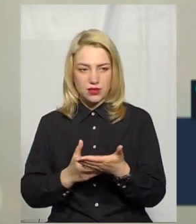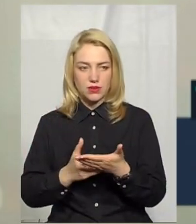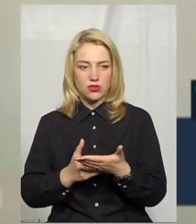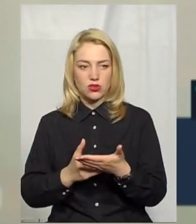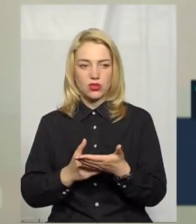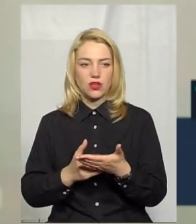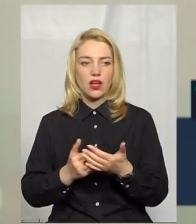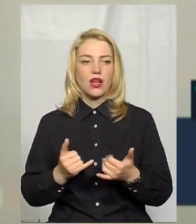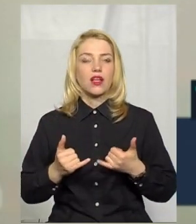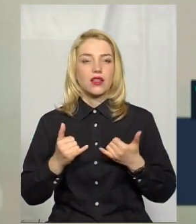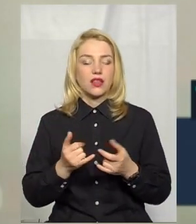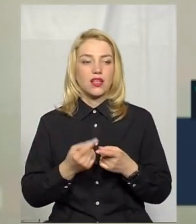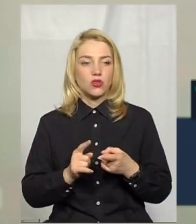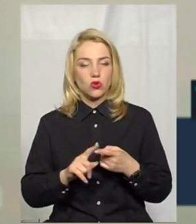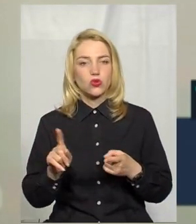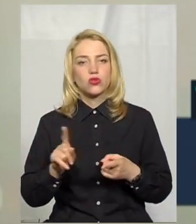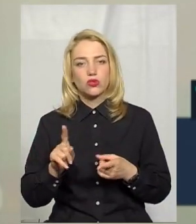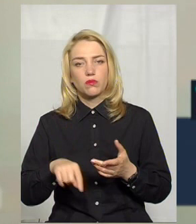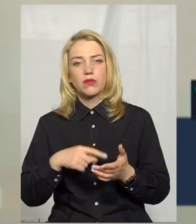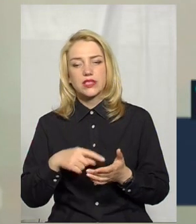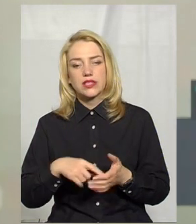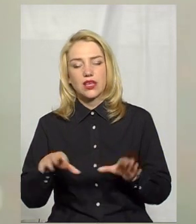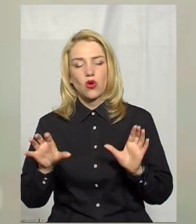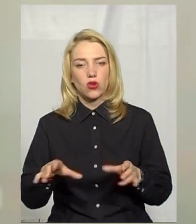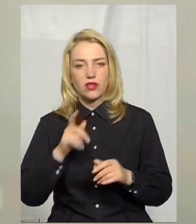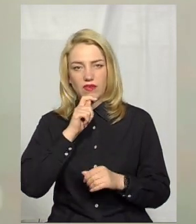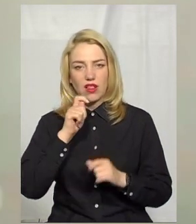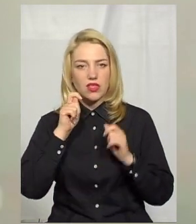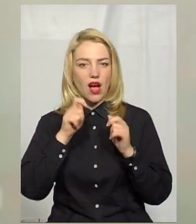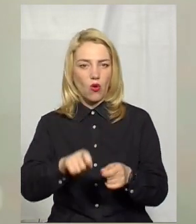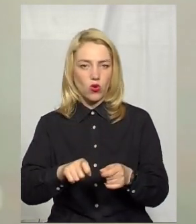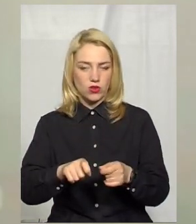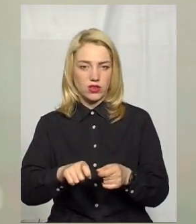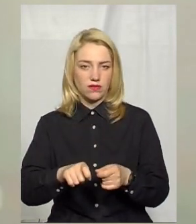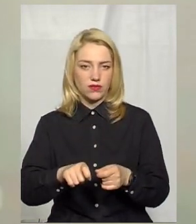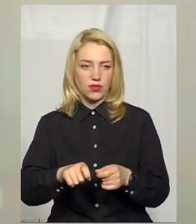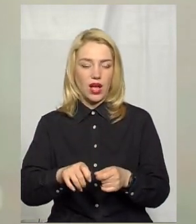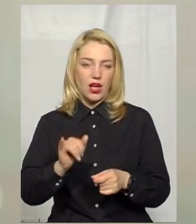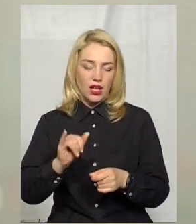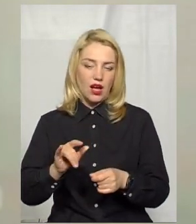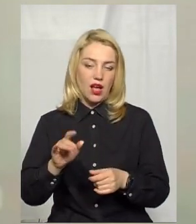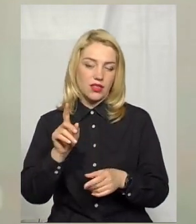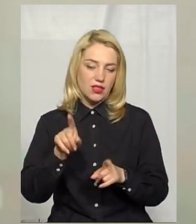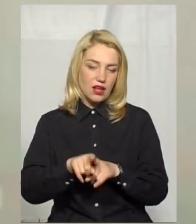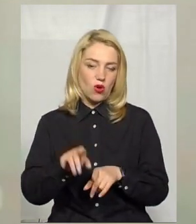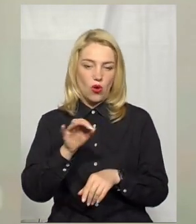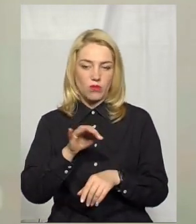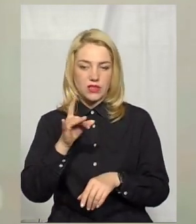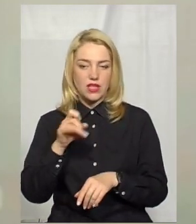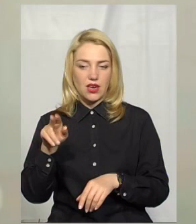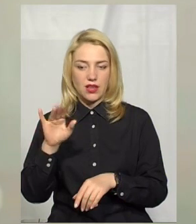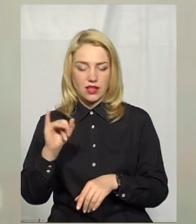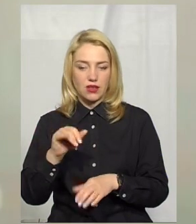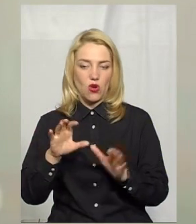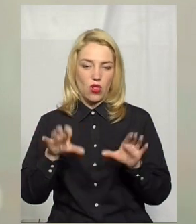Для того щоб Міський голова Нагородива Так Обласній раді голові Обласної